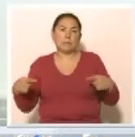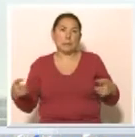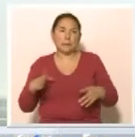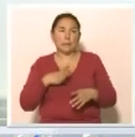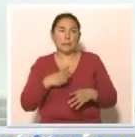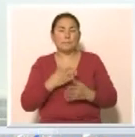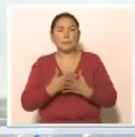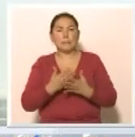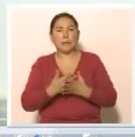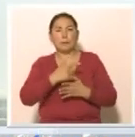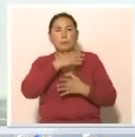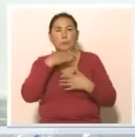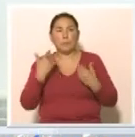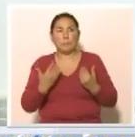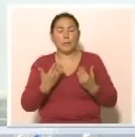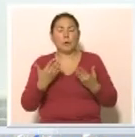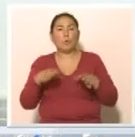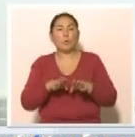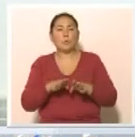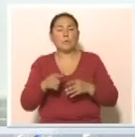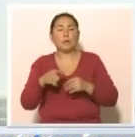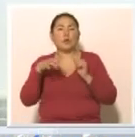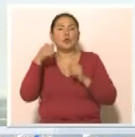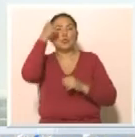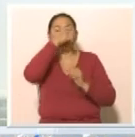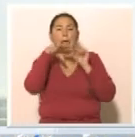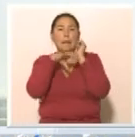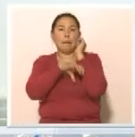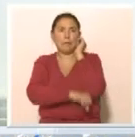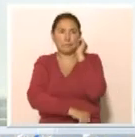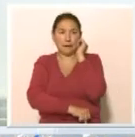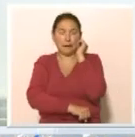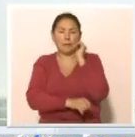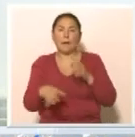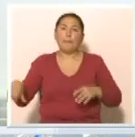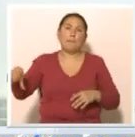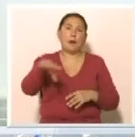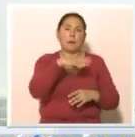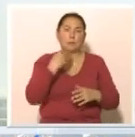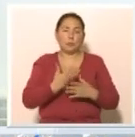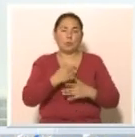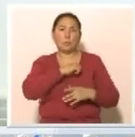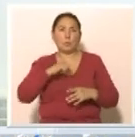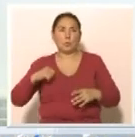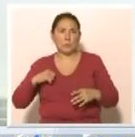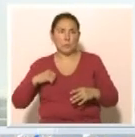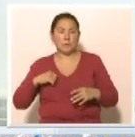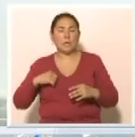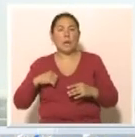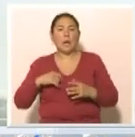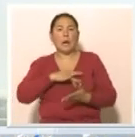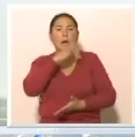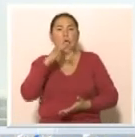әзберді, құлып. Енді ұлысында жылдың аяғында барымызды өзіміз қойып, қалан